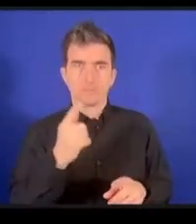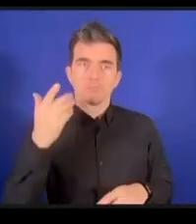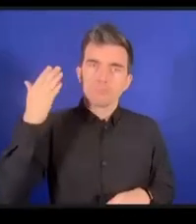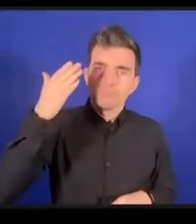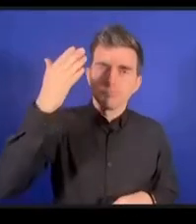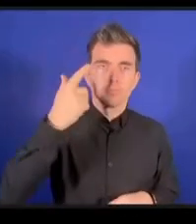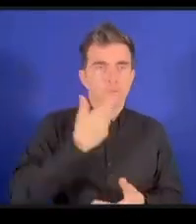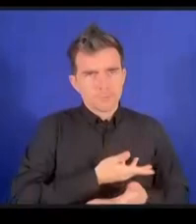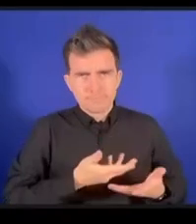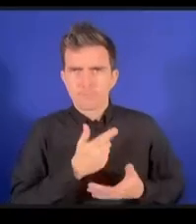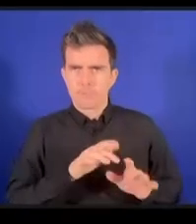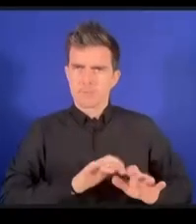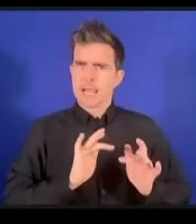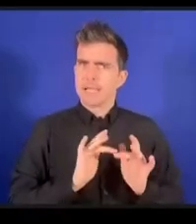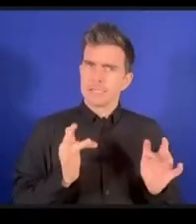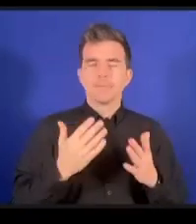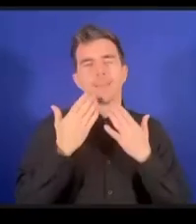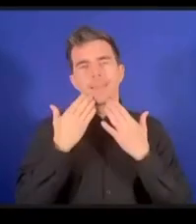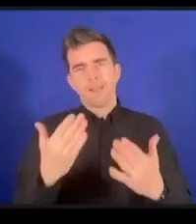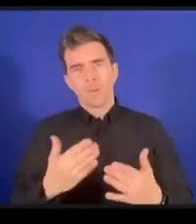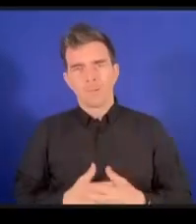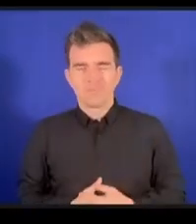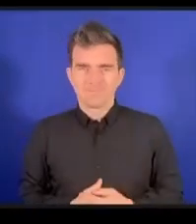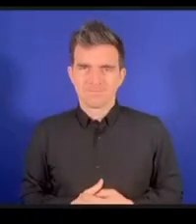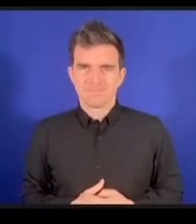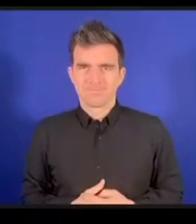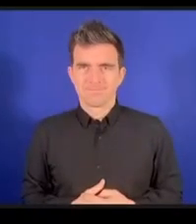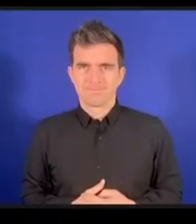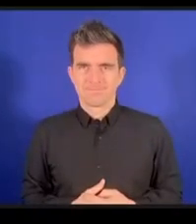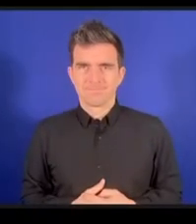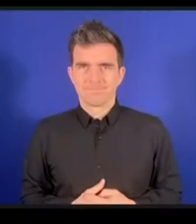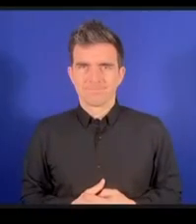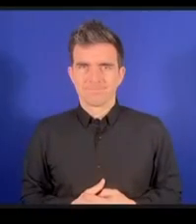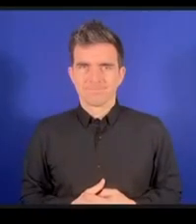討議に加わせていただけることをありがたく思いますありがとうございます